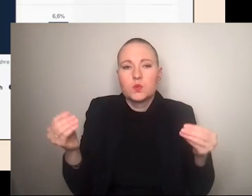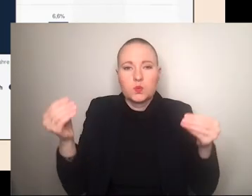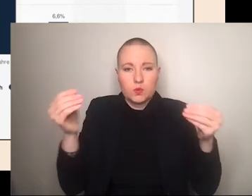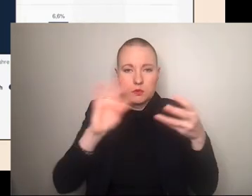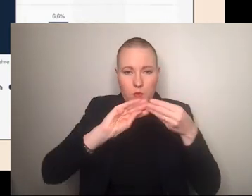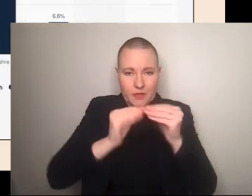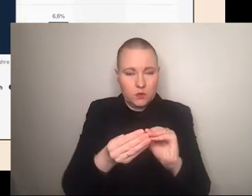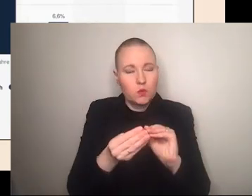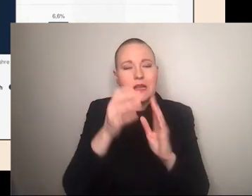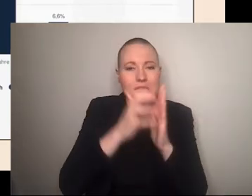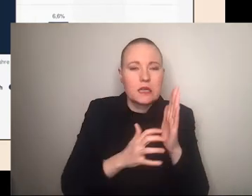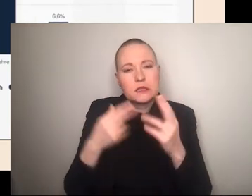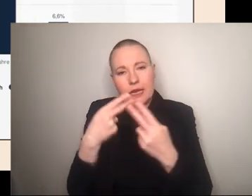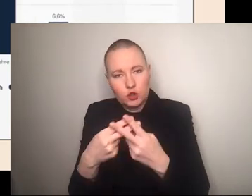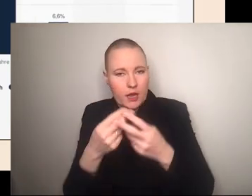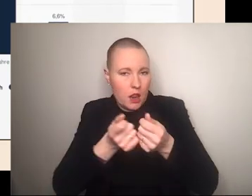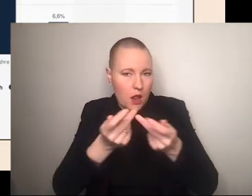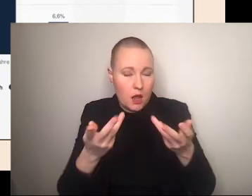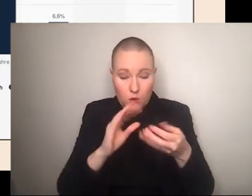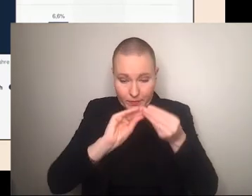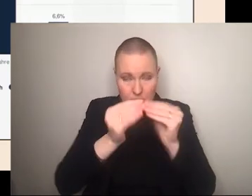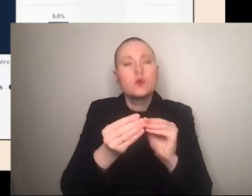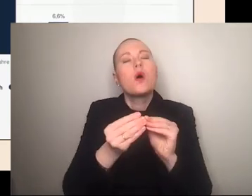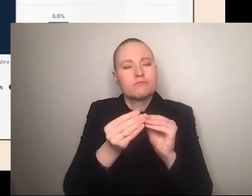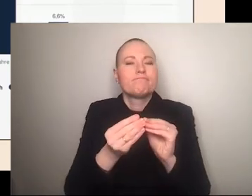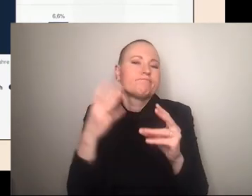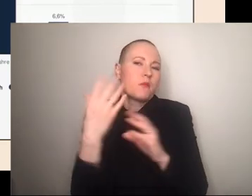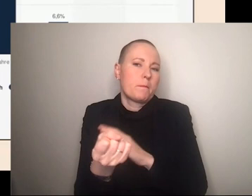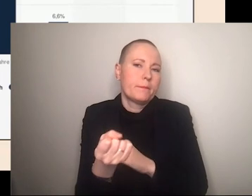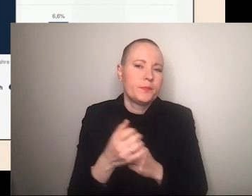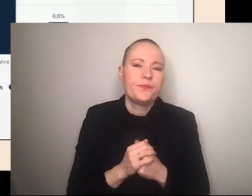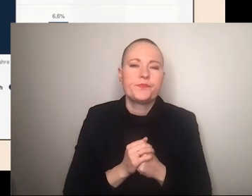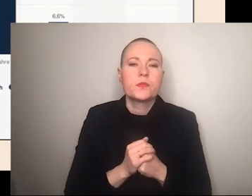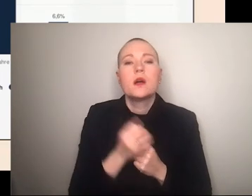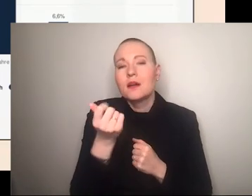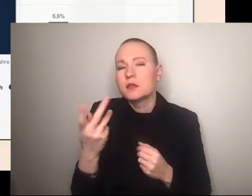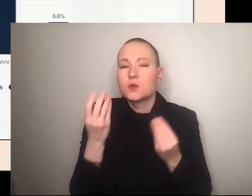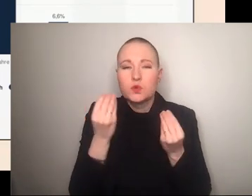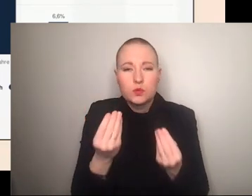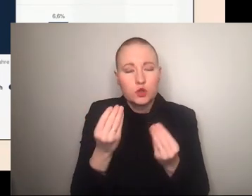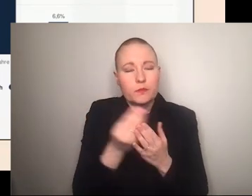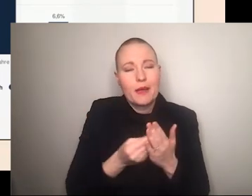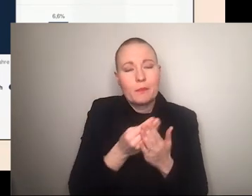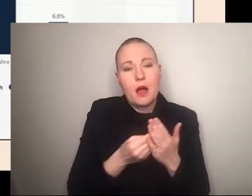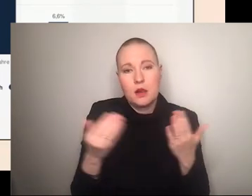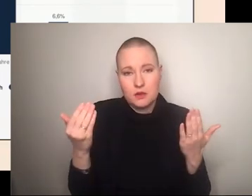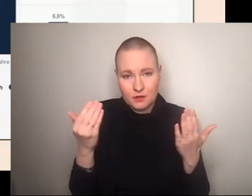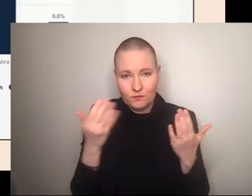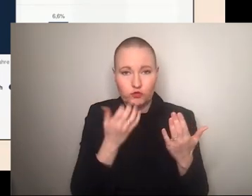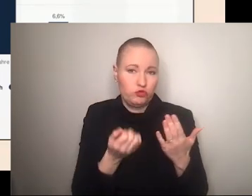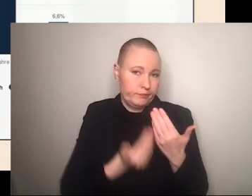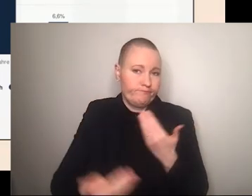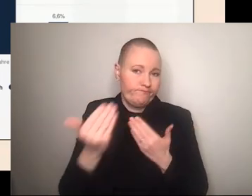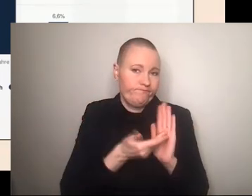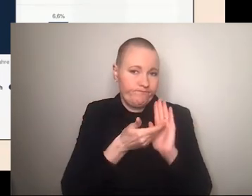es gibt texte und einige charakteristische merkmale bei der plattform möchte ich im folgenden